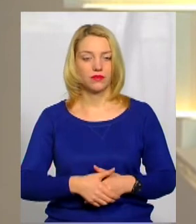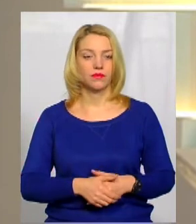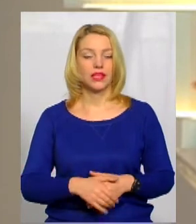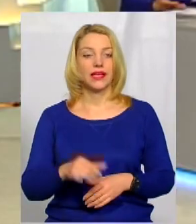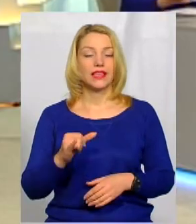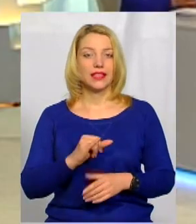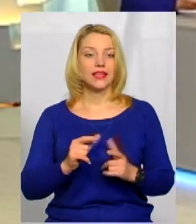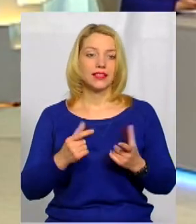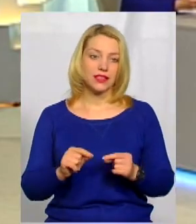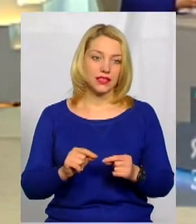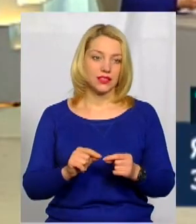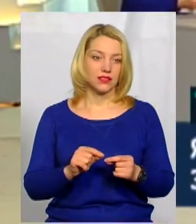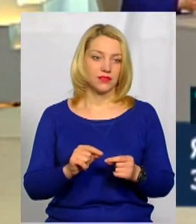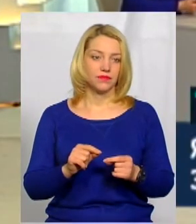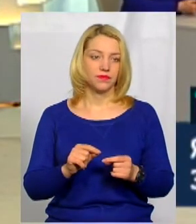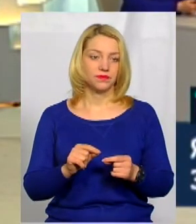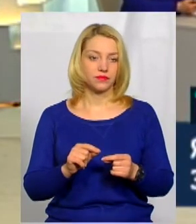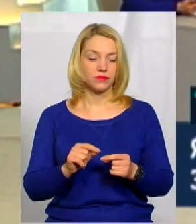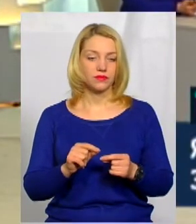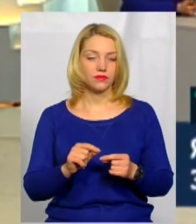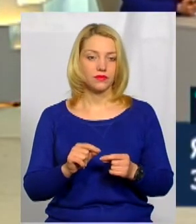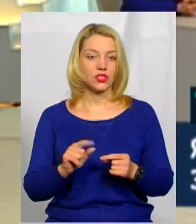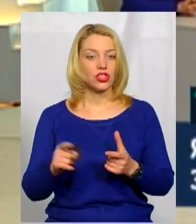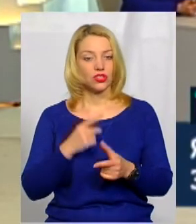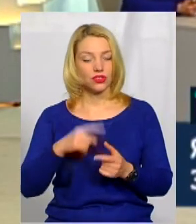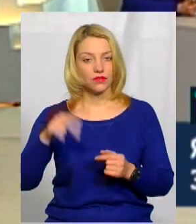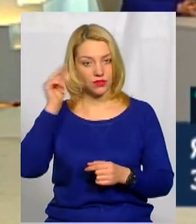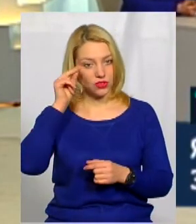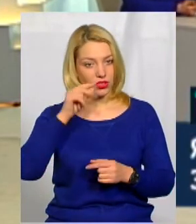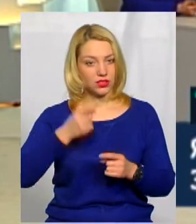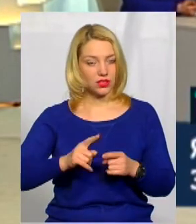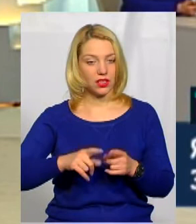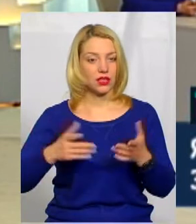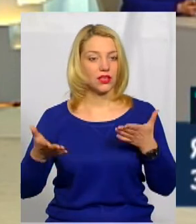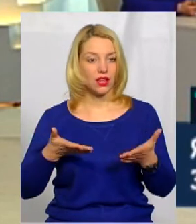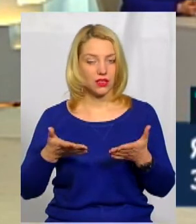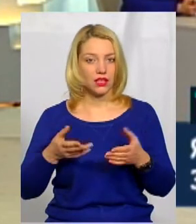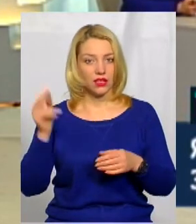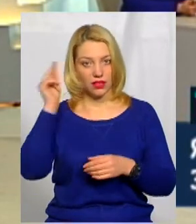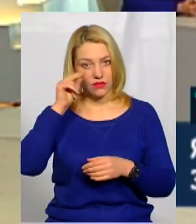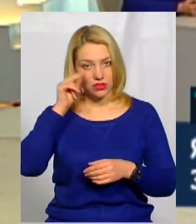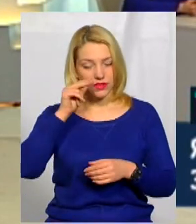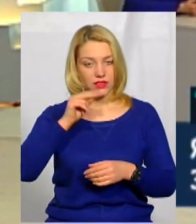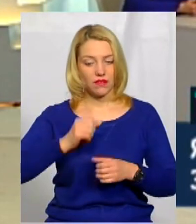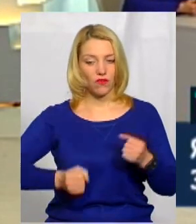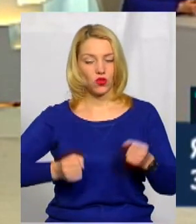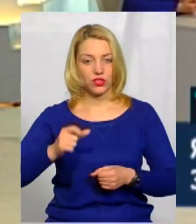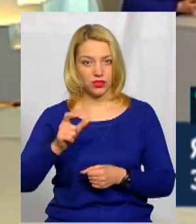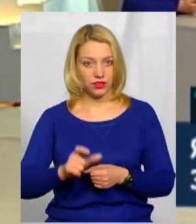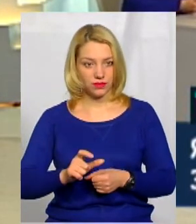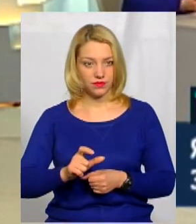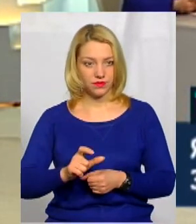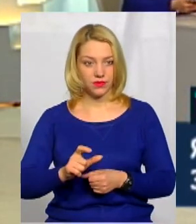і йде слідство, чи вивчається те, яким чином навчався водій,